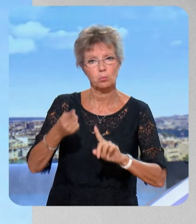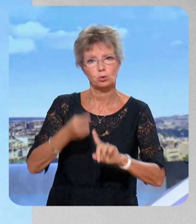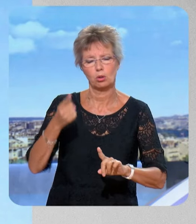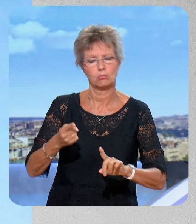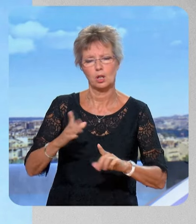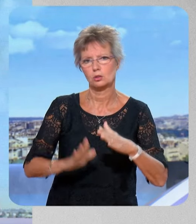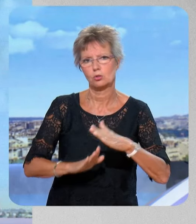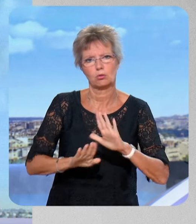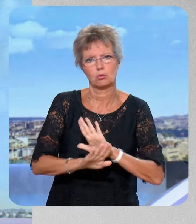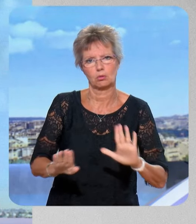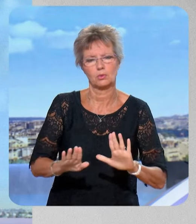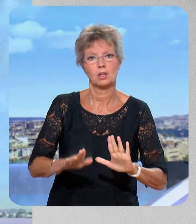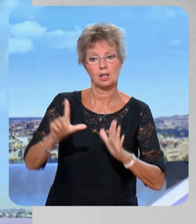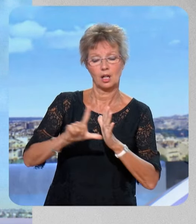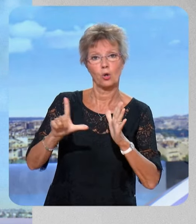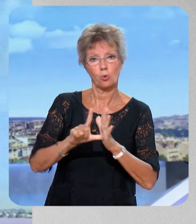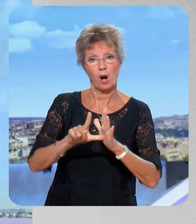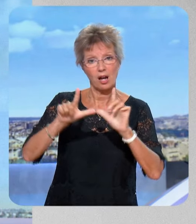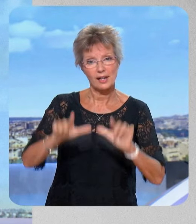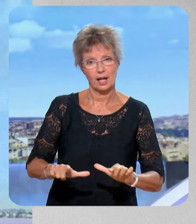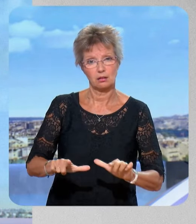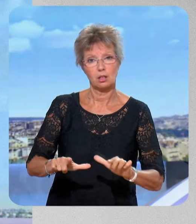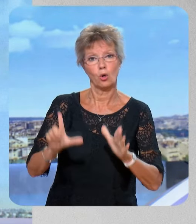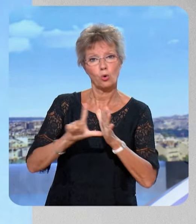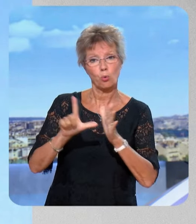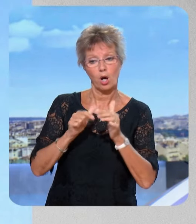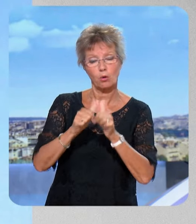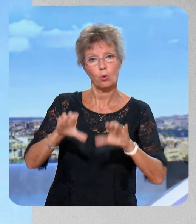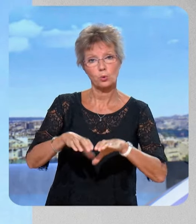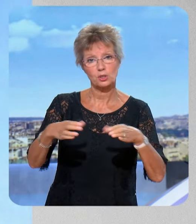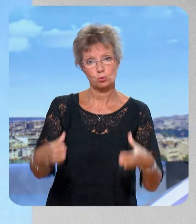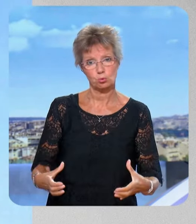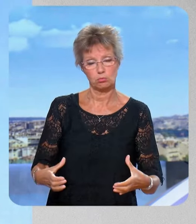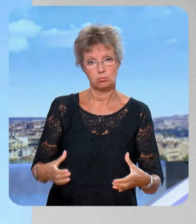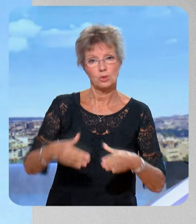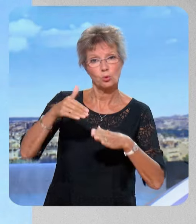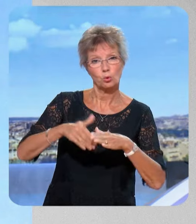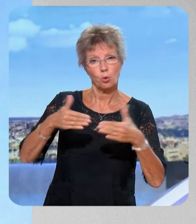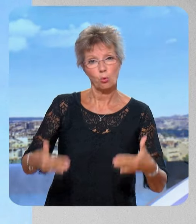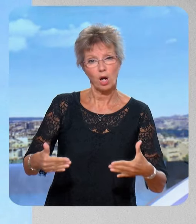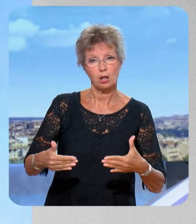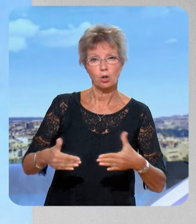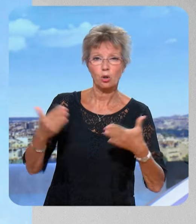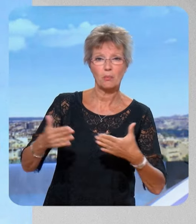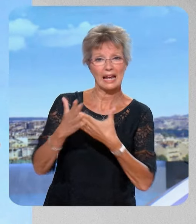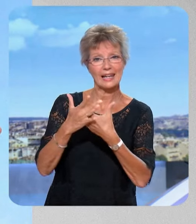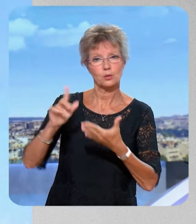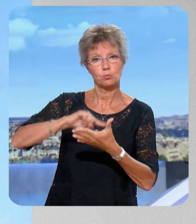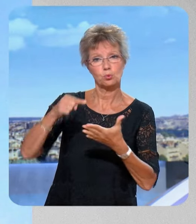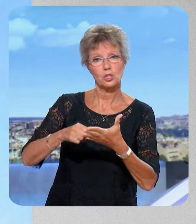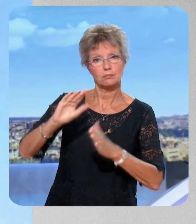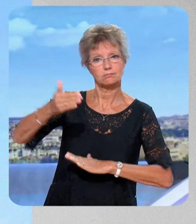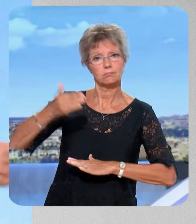Il faut bien comprendre une chose. Normalement, il a une loi organique,'est-à une loi constitutionnelle, qui fixe le fait que nous ayons les documents budgétaires fin juillet.